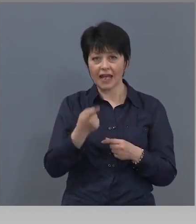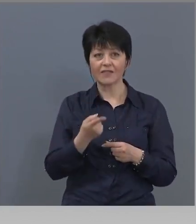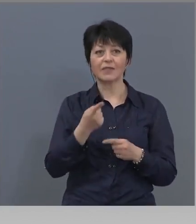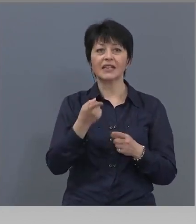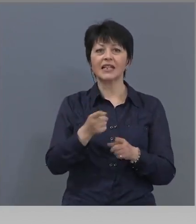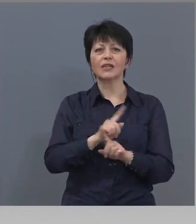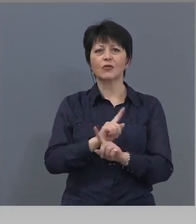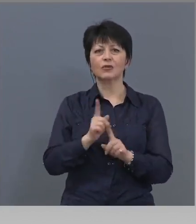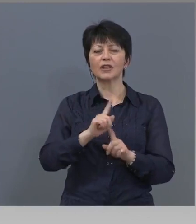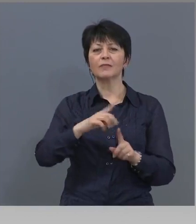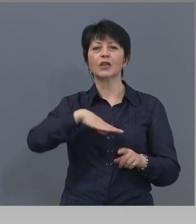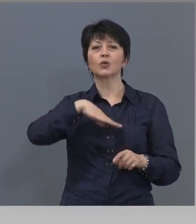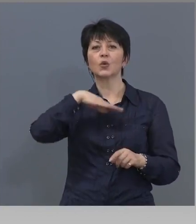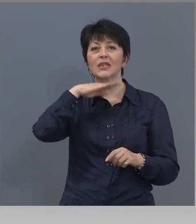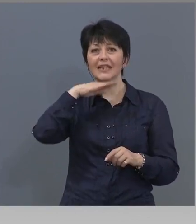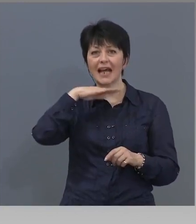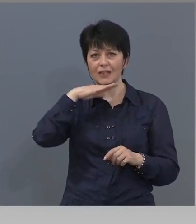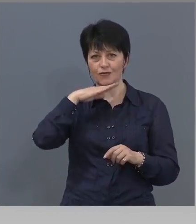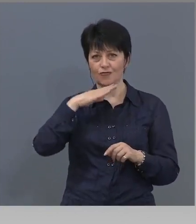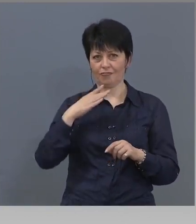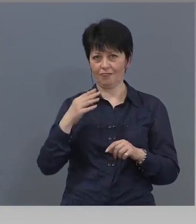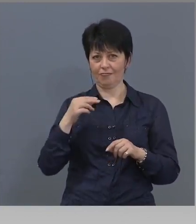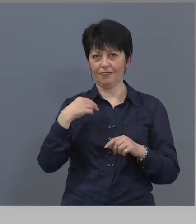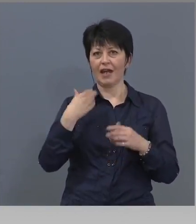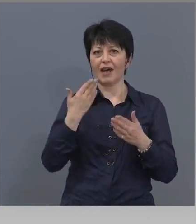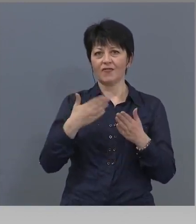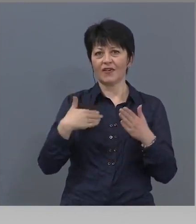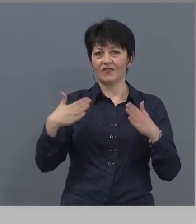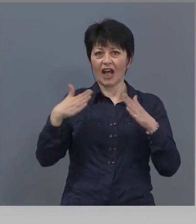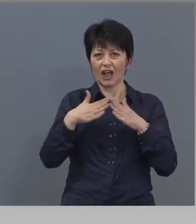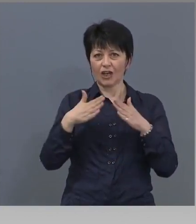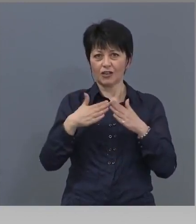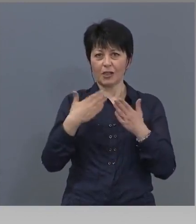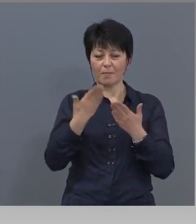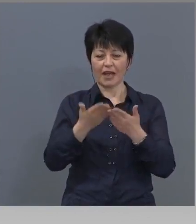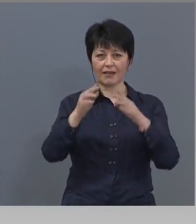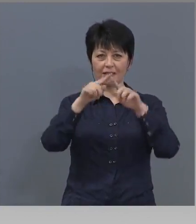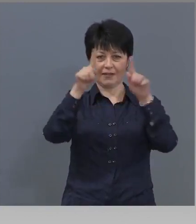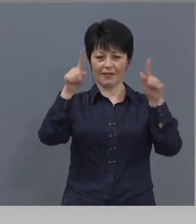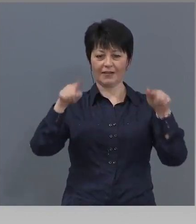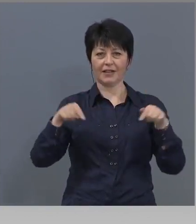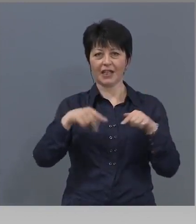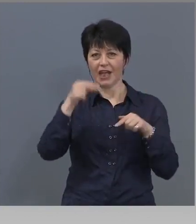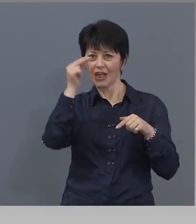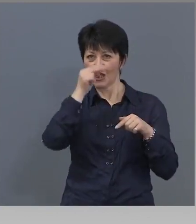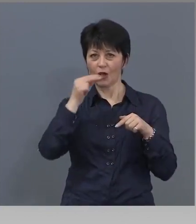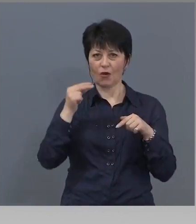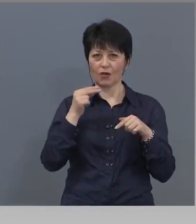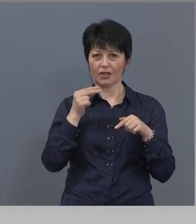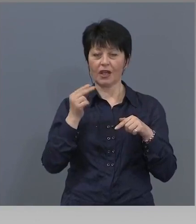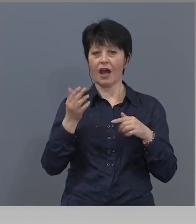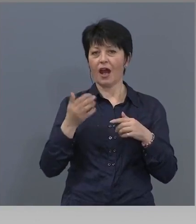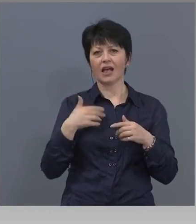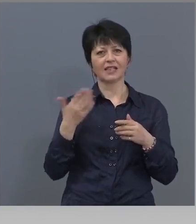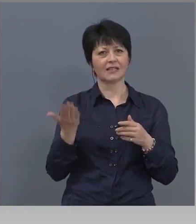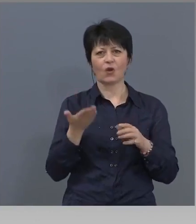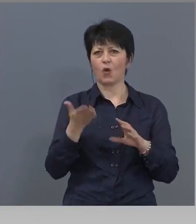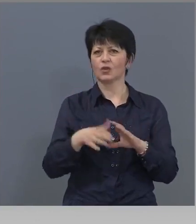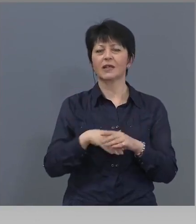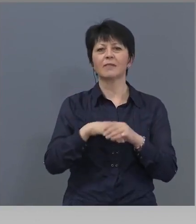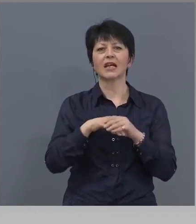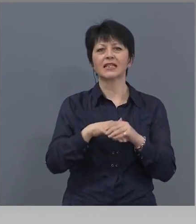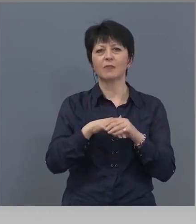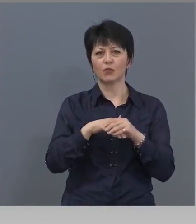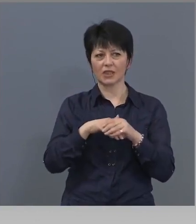е достатъчно в къщи на иконата на това да отидат. Защото аз много съм запознат вече след днеска. Литургията, това е